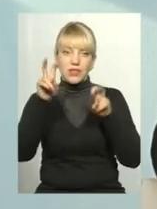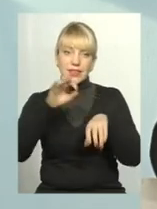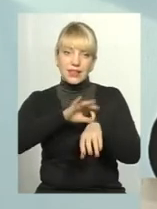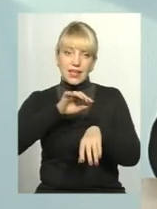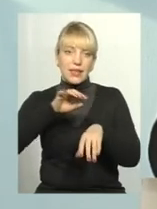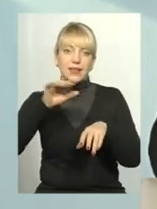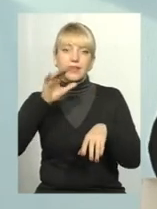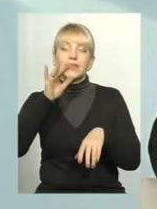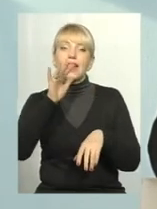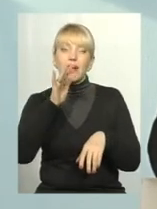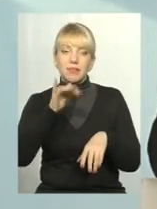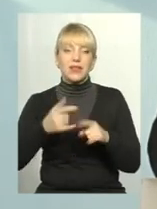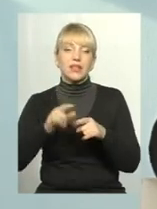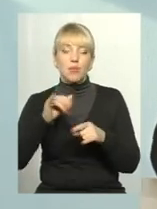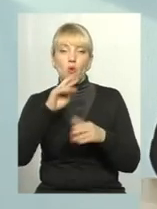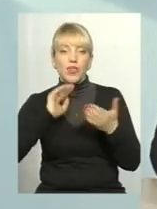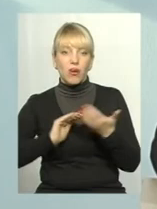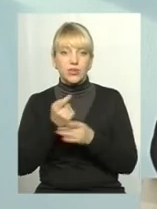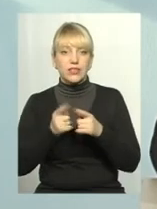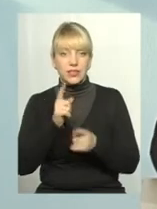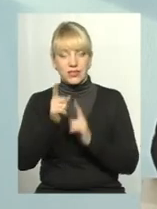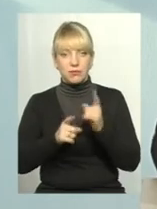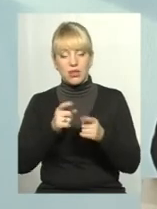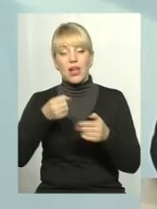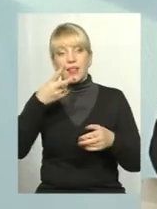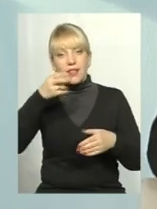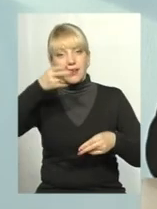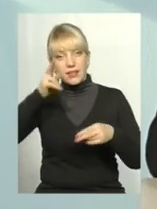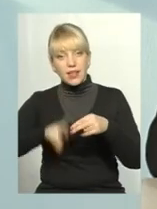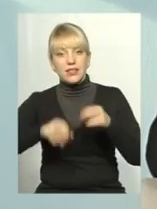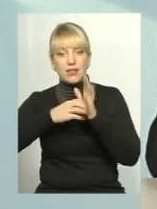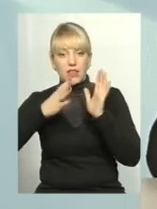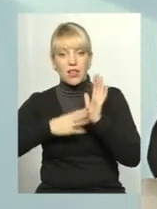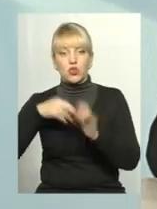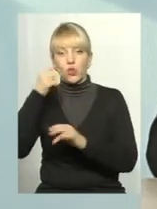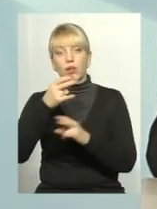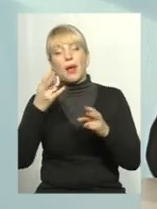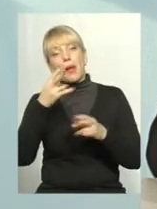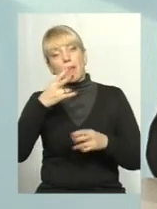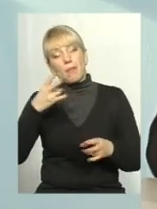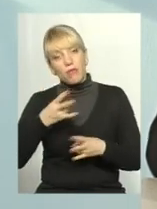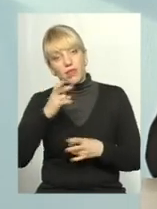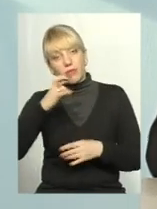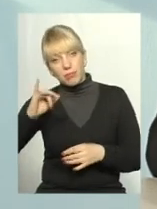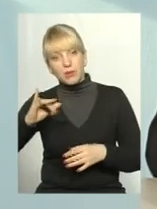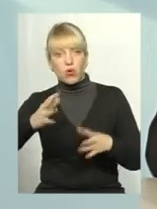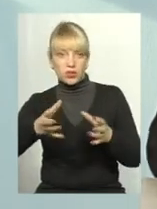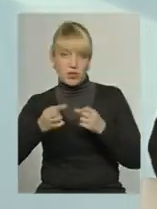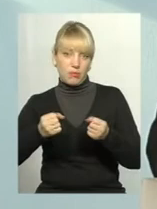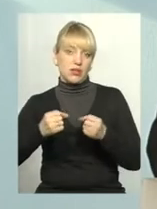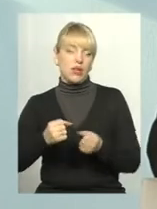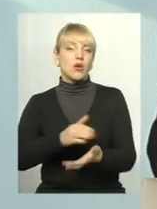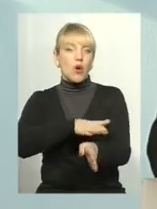і по якості цих змін, то на кінець 19-го року ми мали б отримати абсолютно оновлену нашу